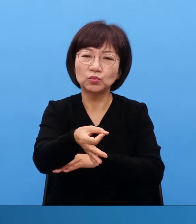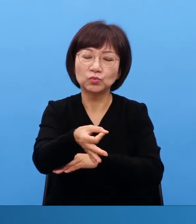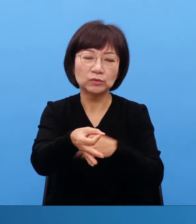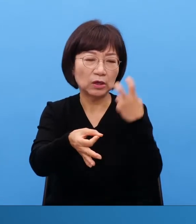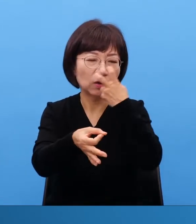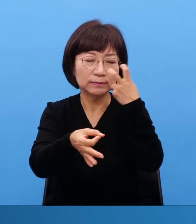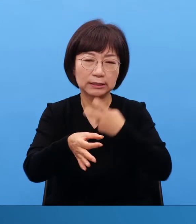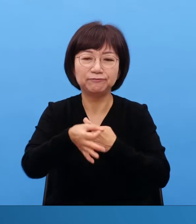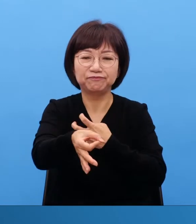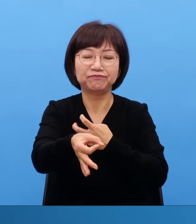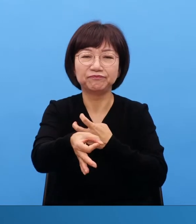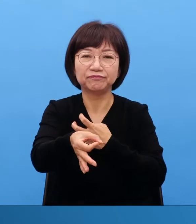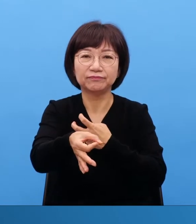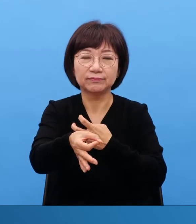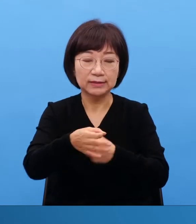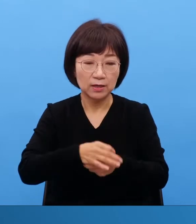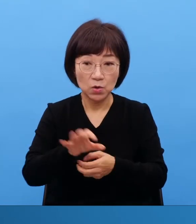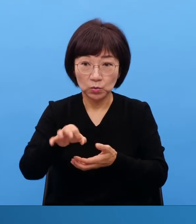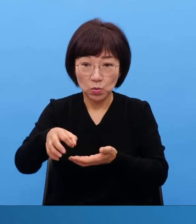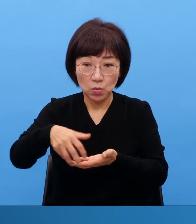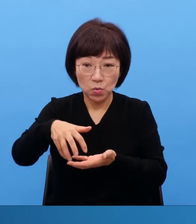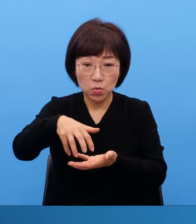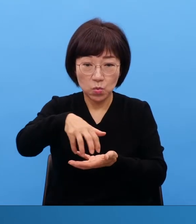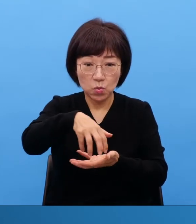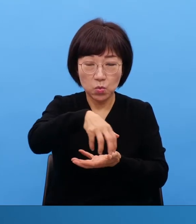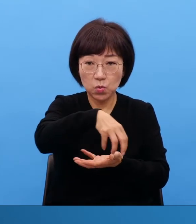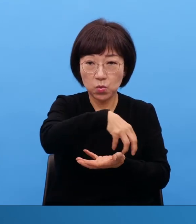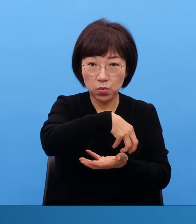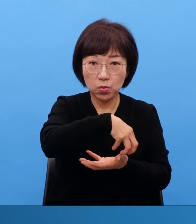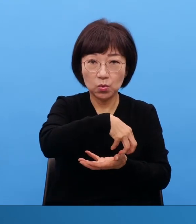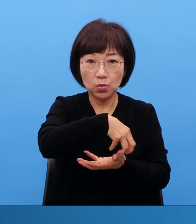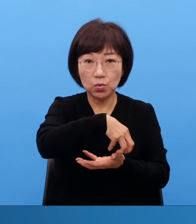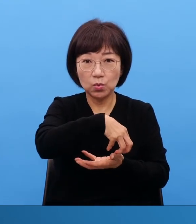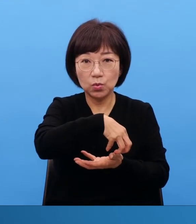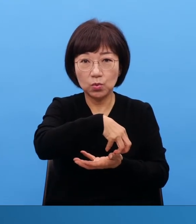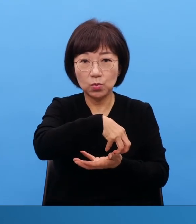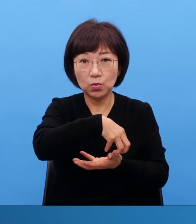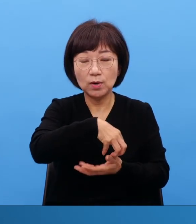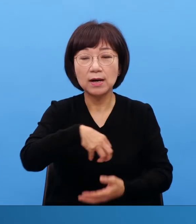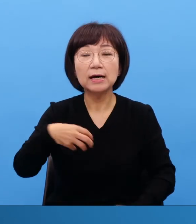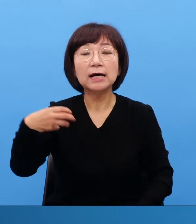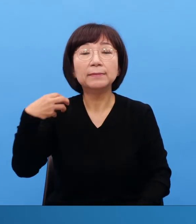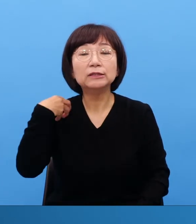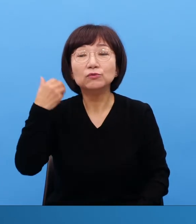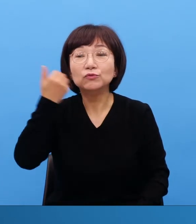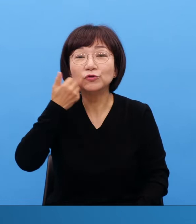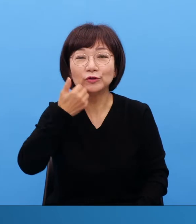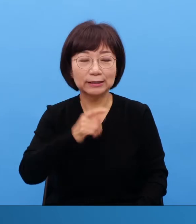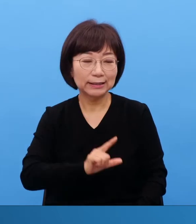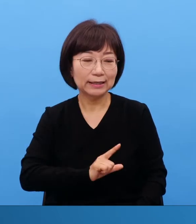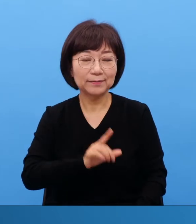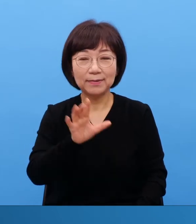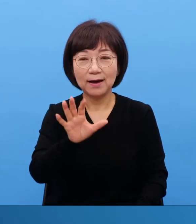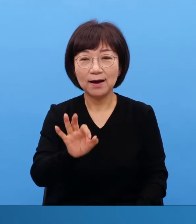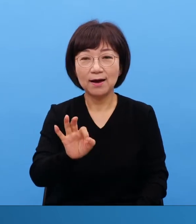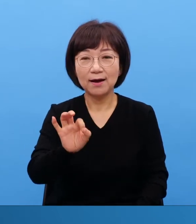이 재산을, 이 경제를 총책임진 사람이 안 났습니다